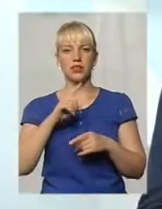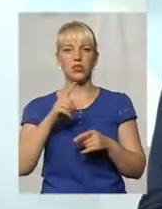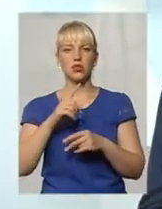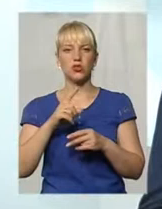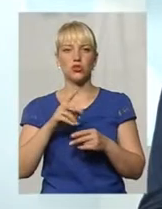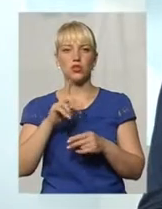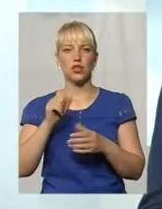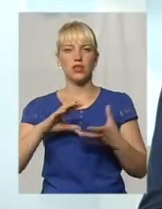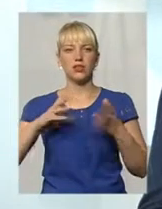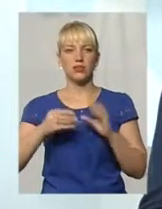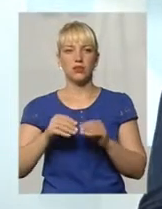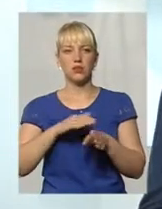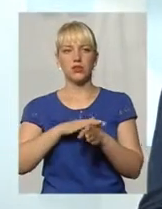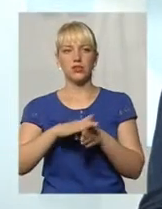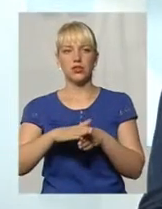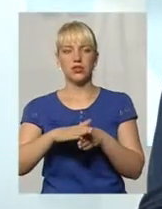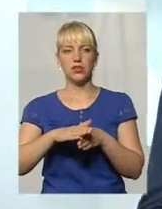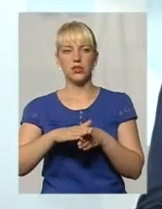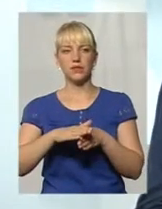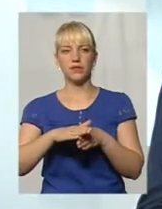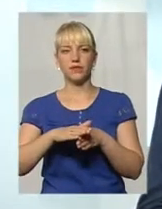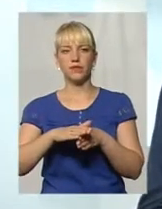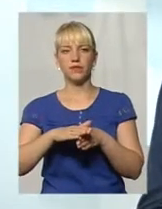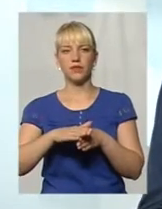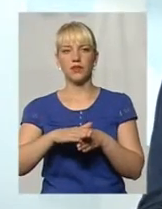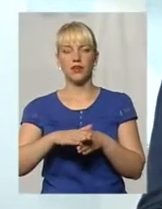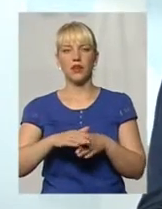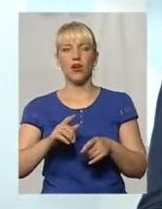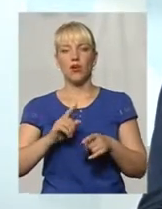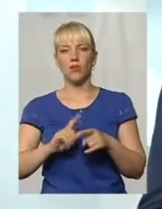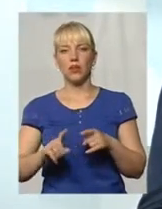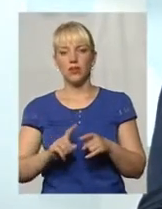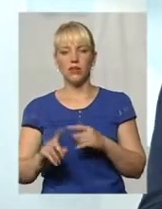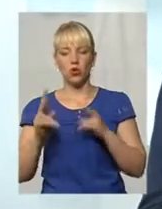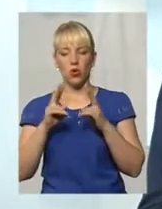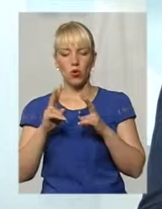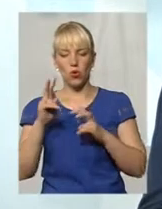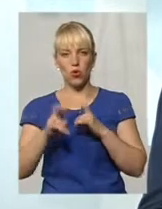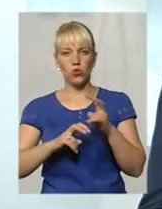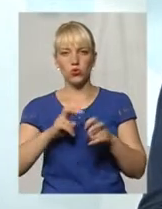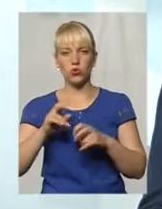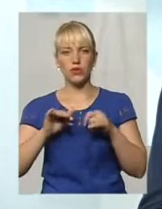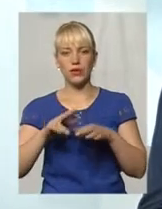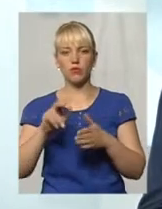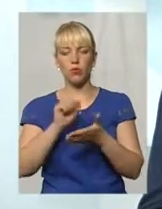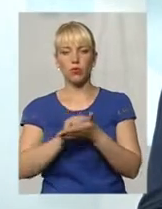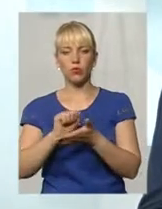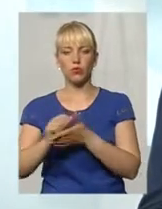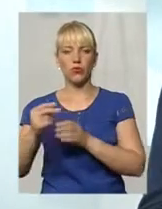принципі, за результатами здійснення противних розшукових заходів по документуванню корупційних